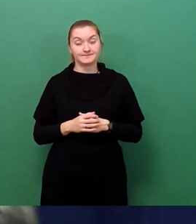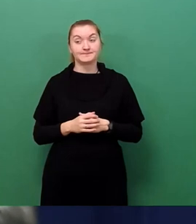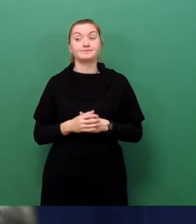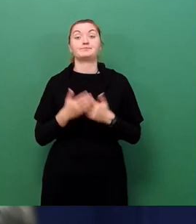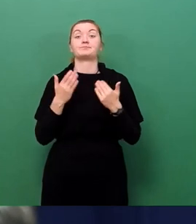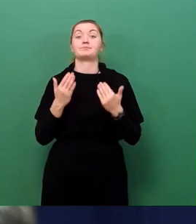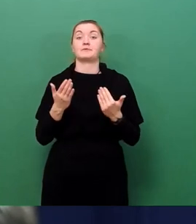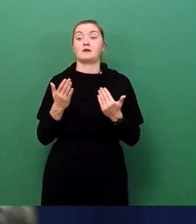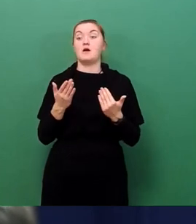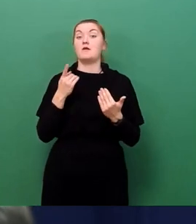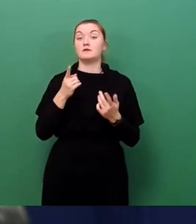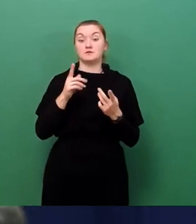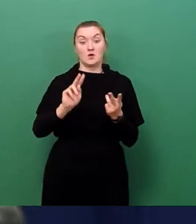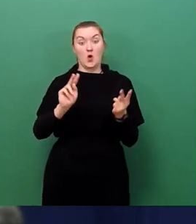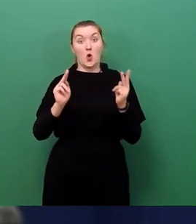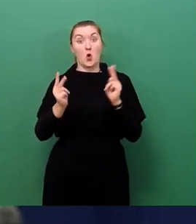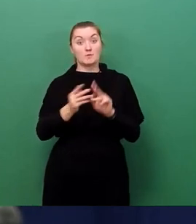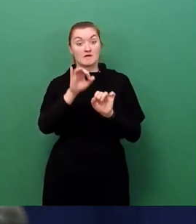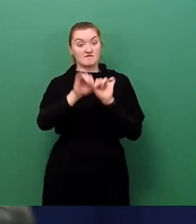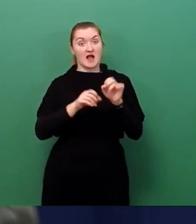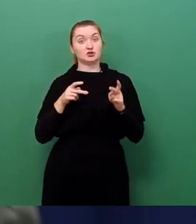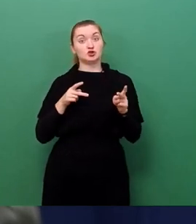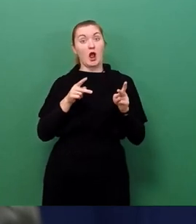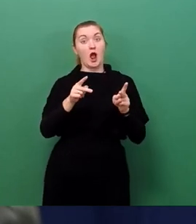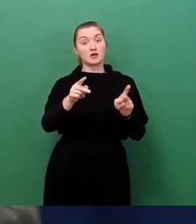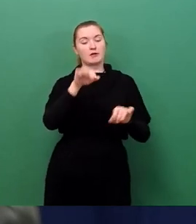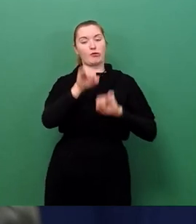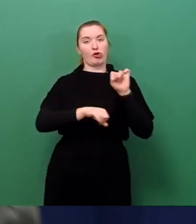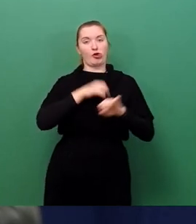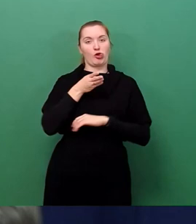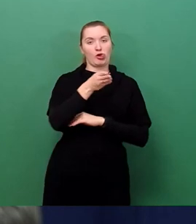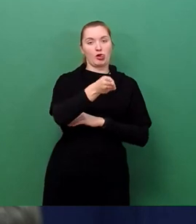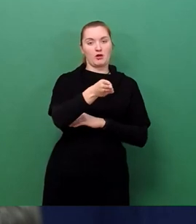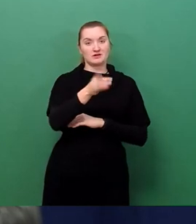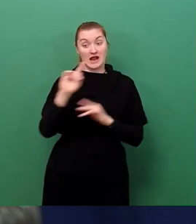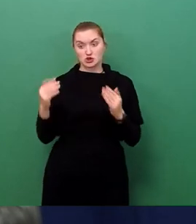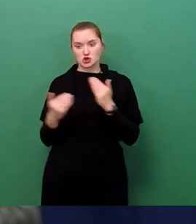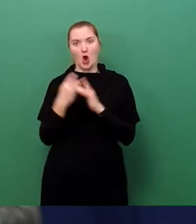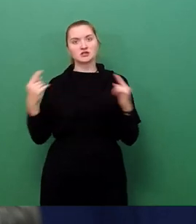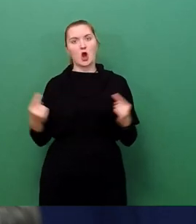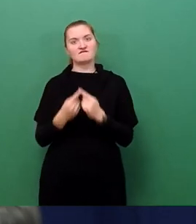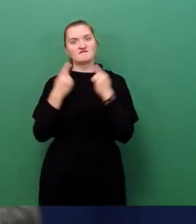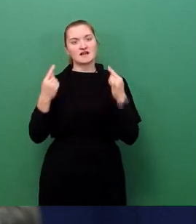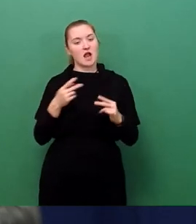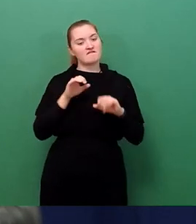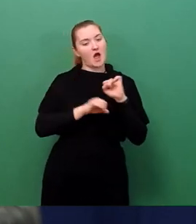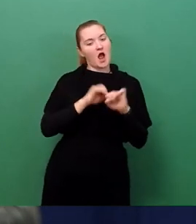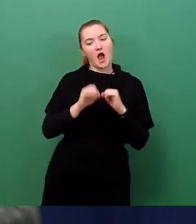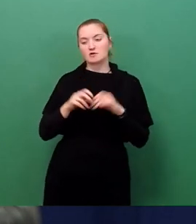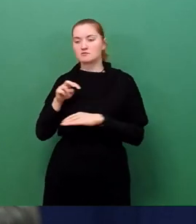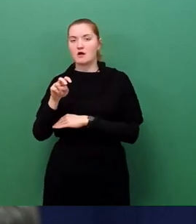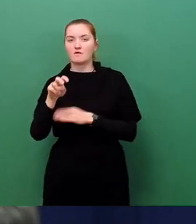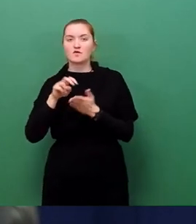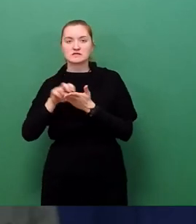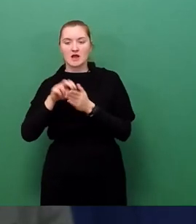Umwidmung des Wegs in eine Fahrradstraße neu geschaffenen Konflikte zwischen Radfahrern und Fußgängern wieder